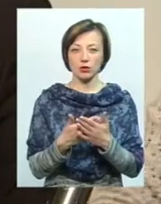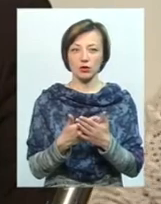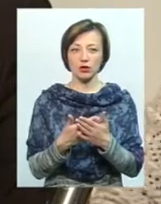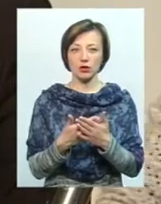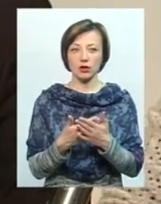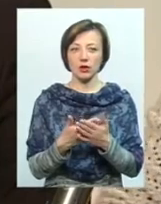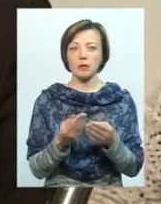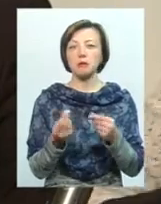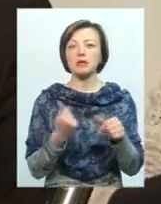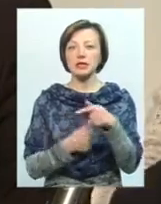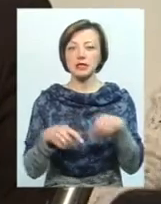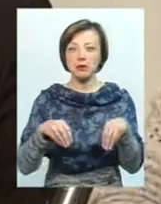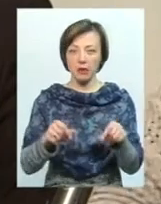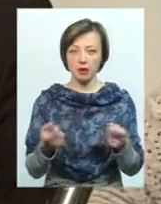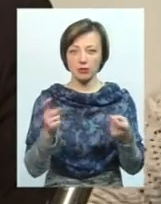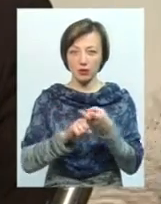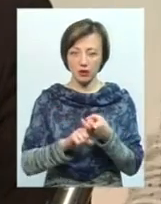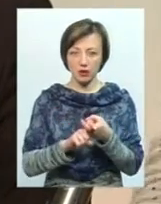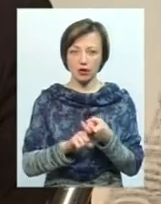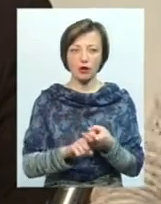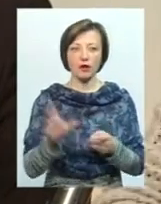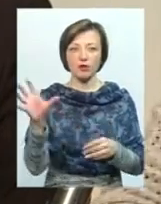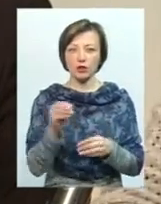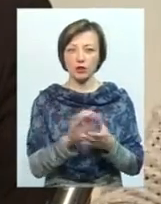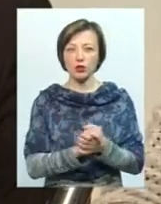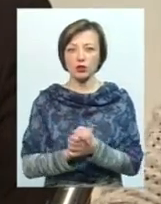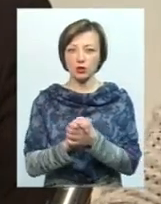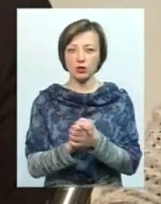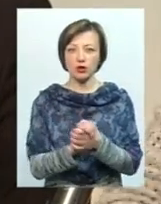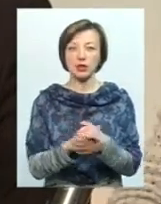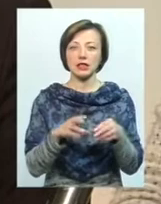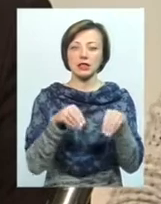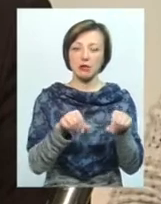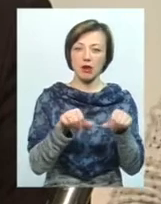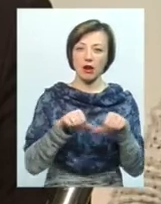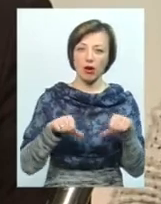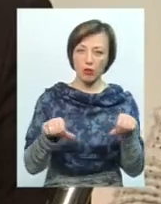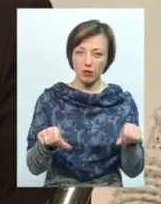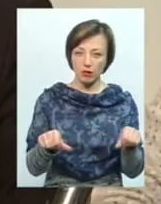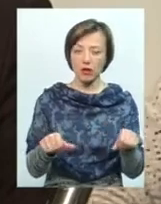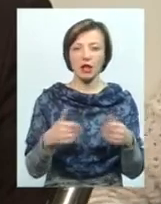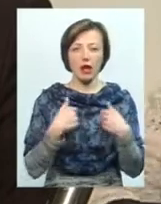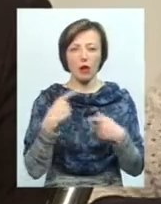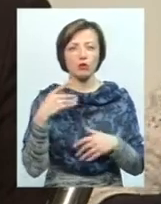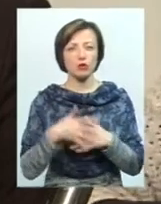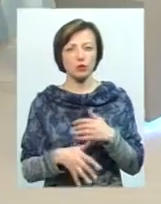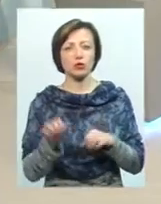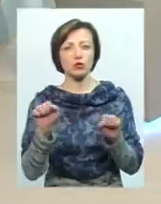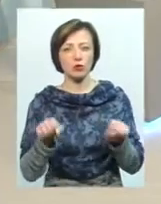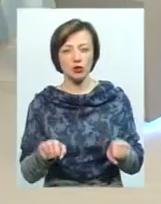питань, них там, бізнеси, там, з землею зв'язані, вони всі дружненько йдуть в земельну комісію. Це в нас велика проблема. Я розумію, що можна